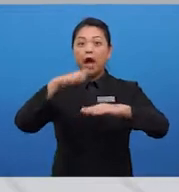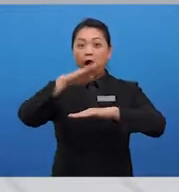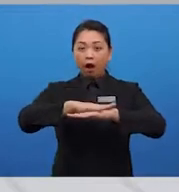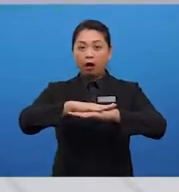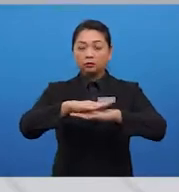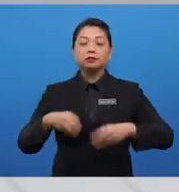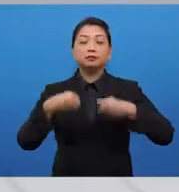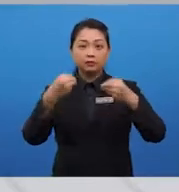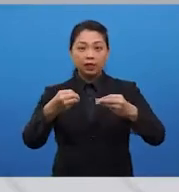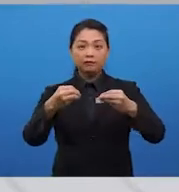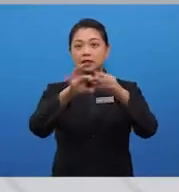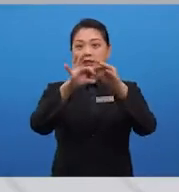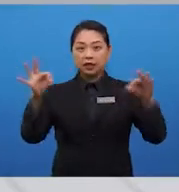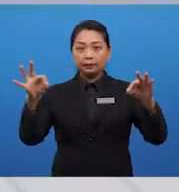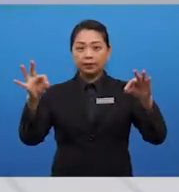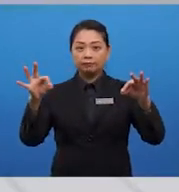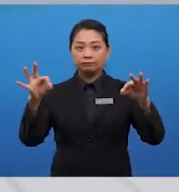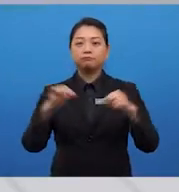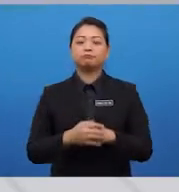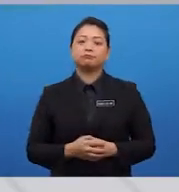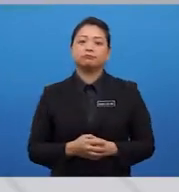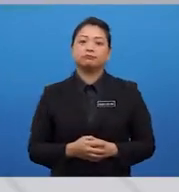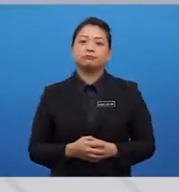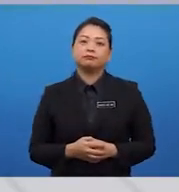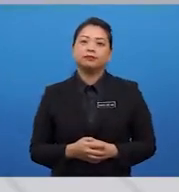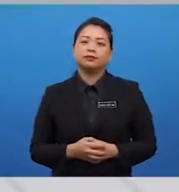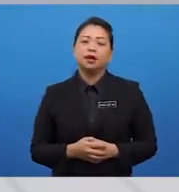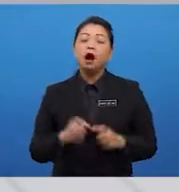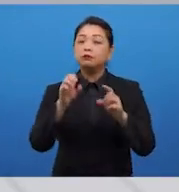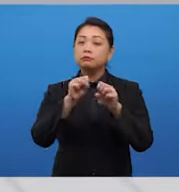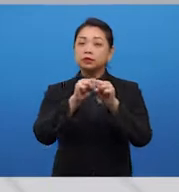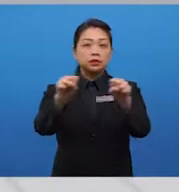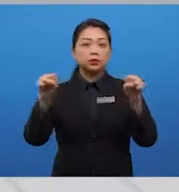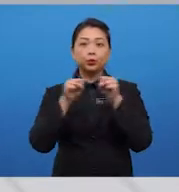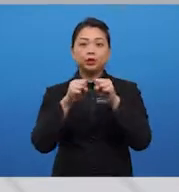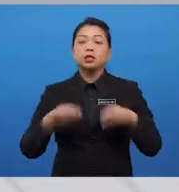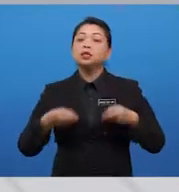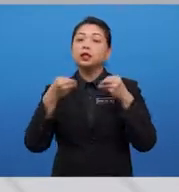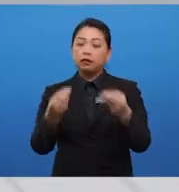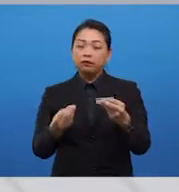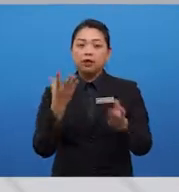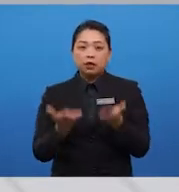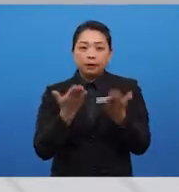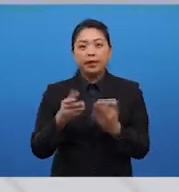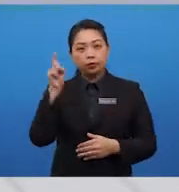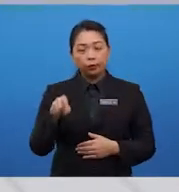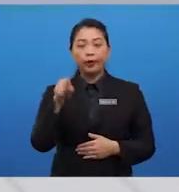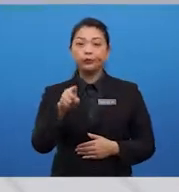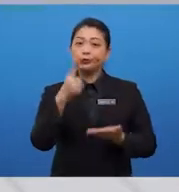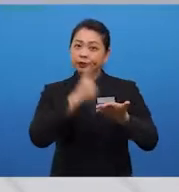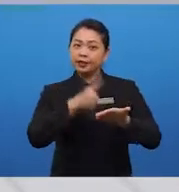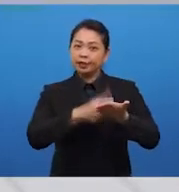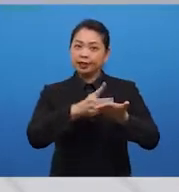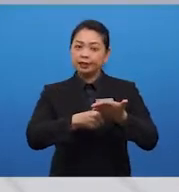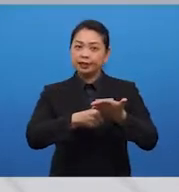statement. The statement or the situation given may require you to discuss over